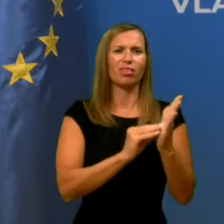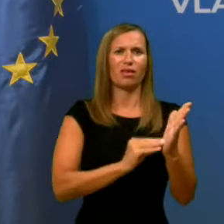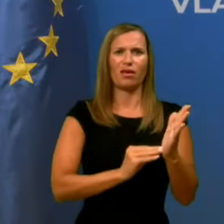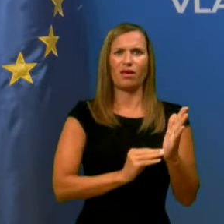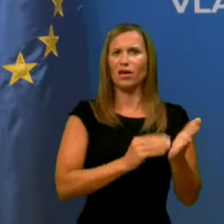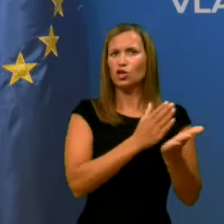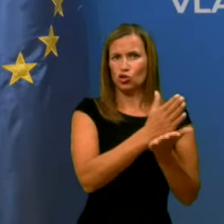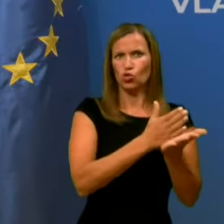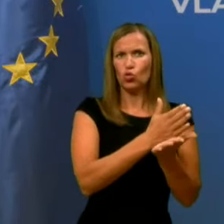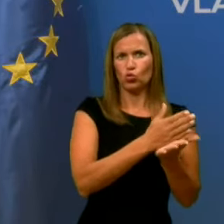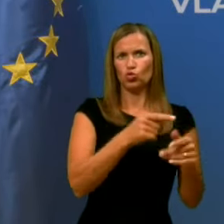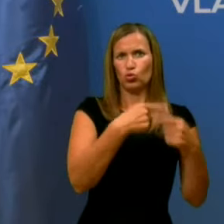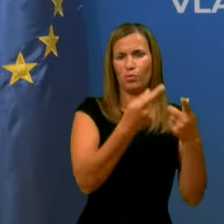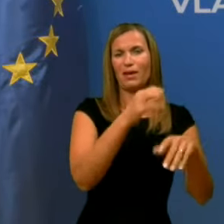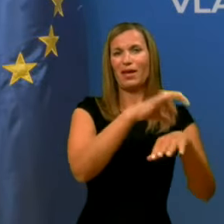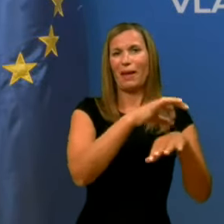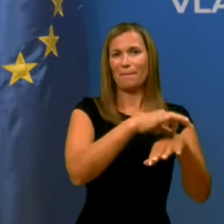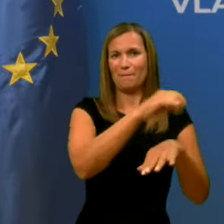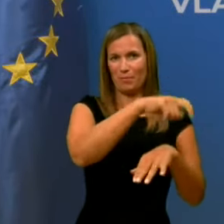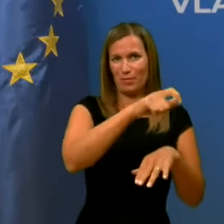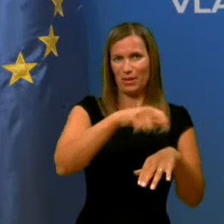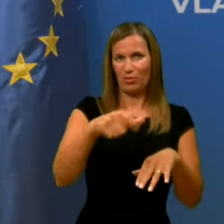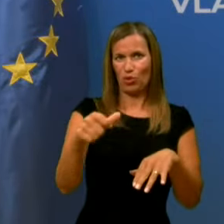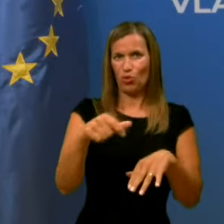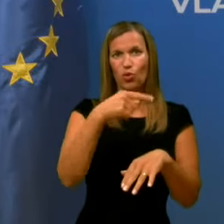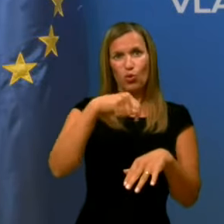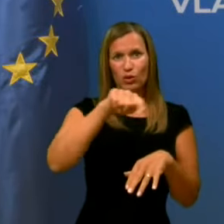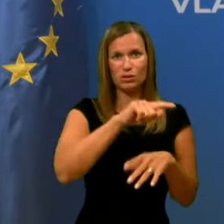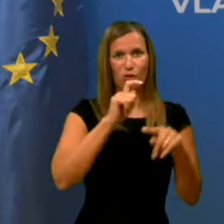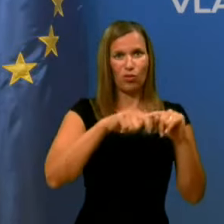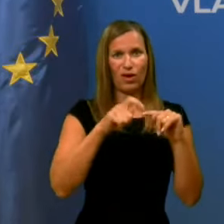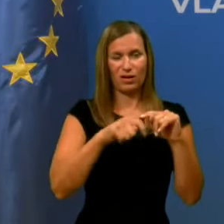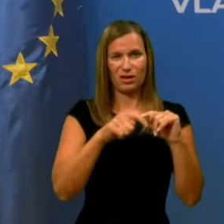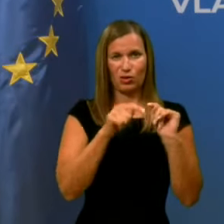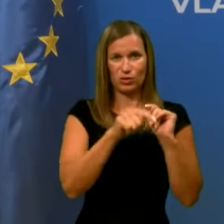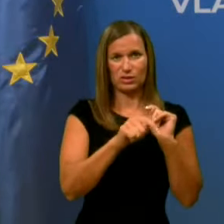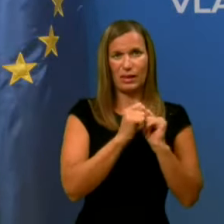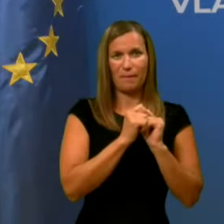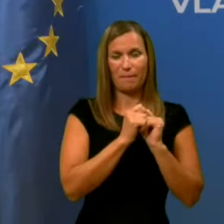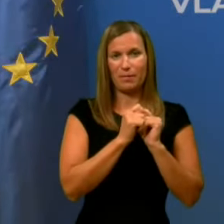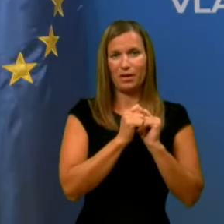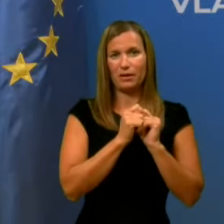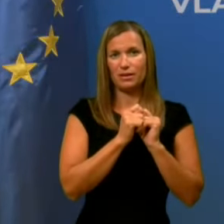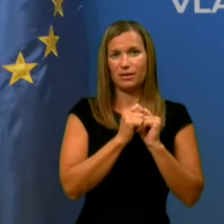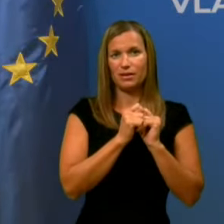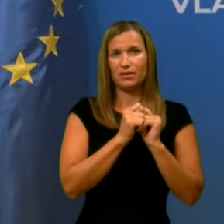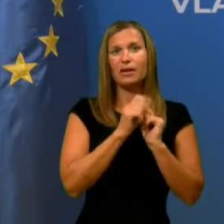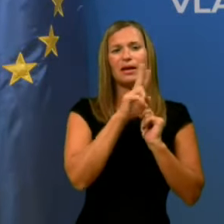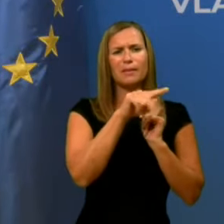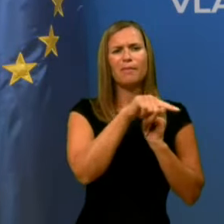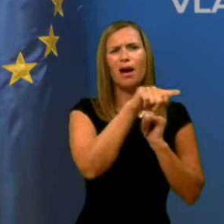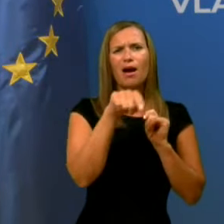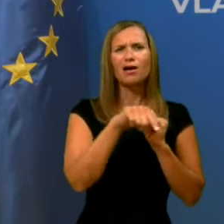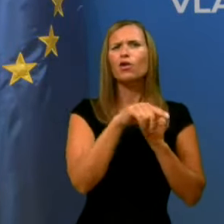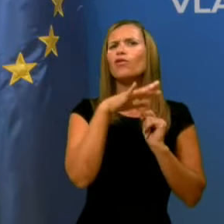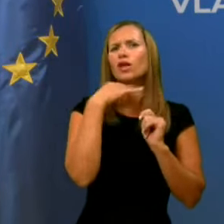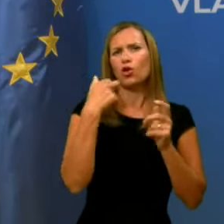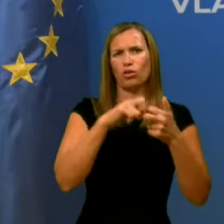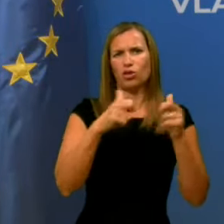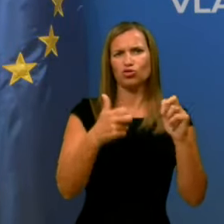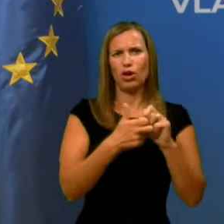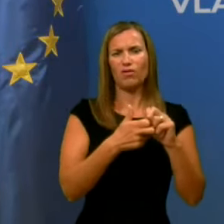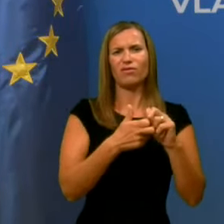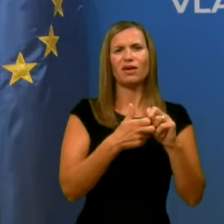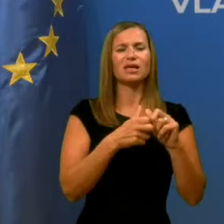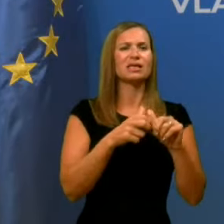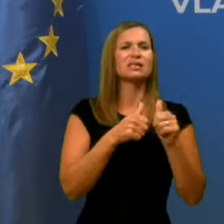epidemiologom, ki se ukvarjajo s tem, glede na to, da imajo veliko težavo z spremljanjem